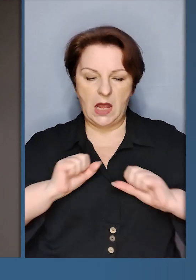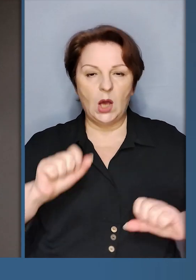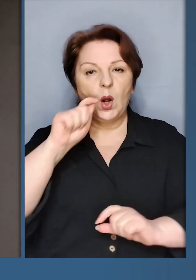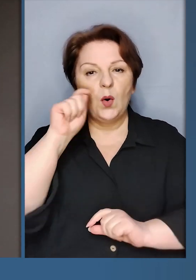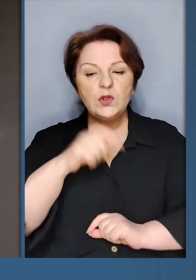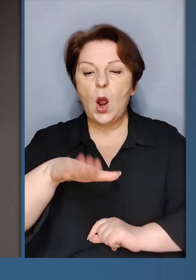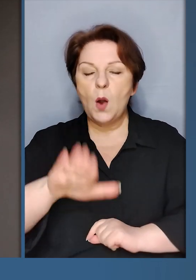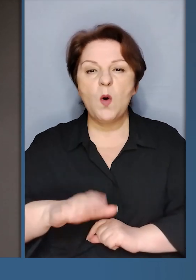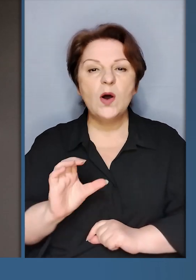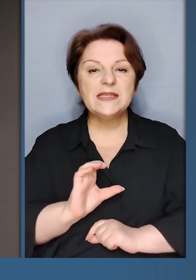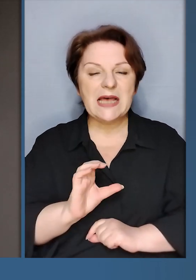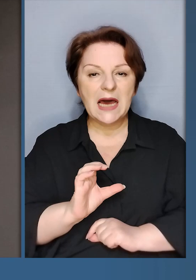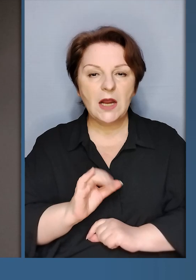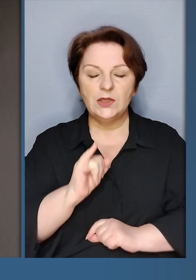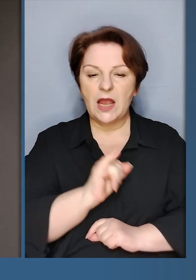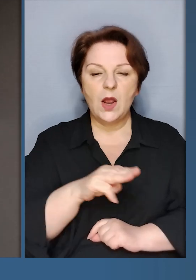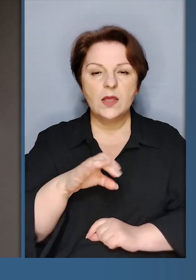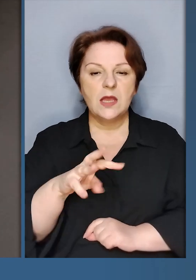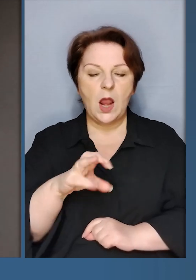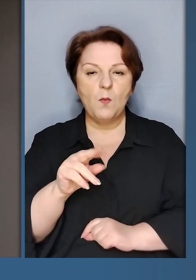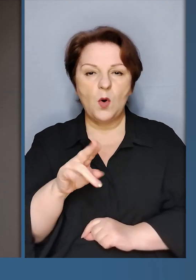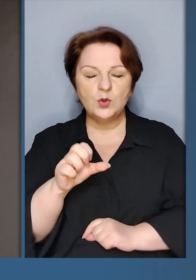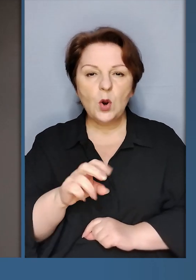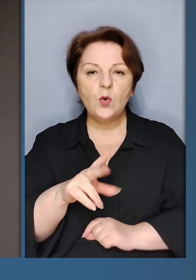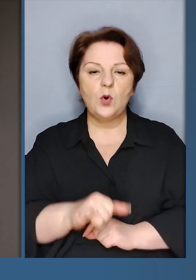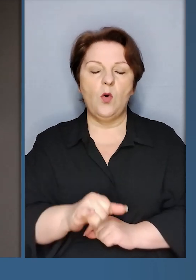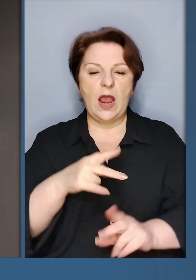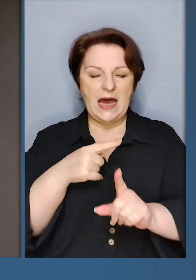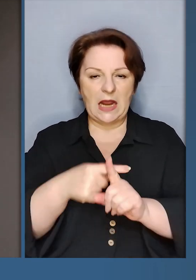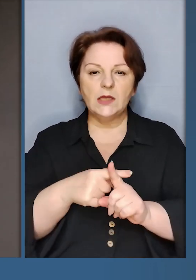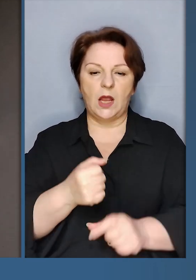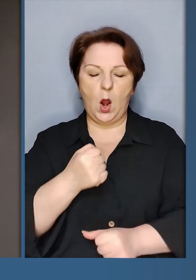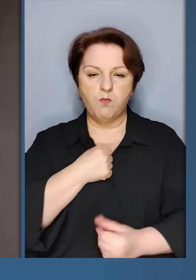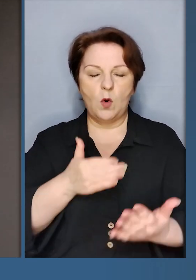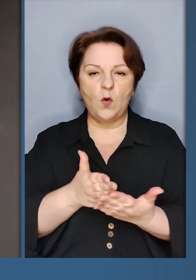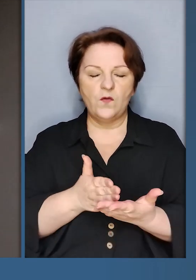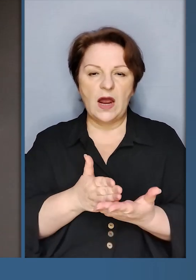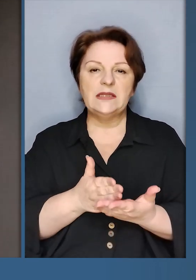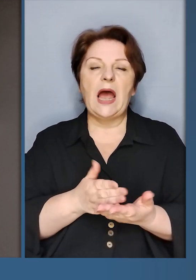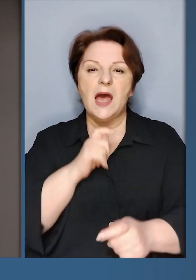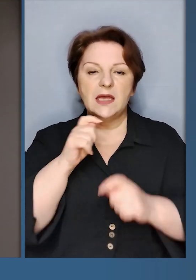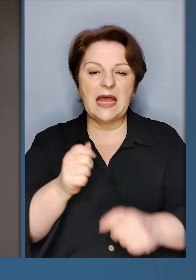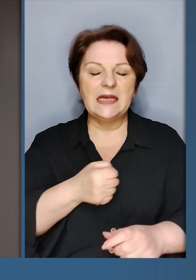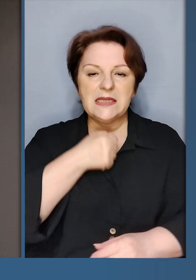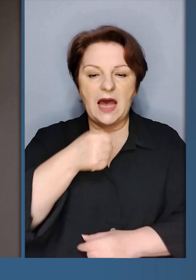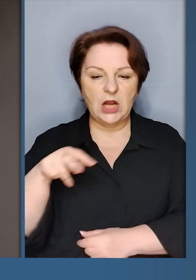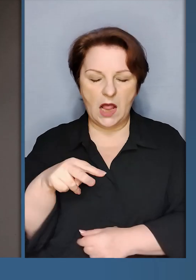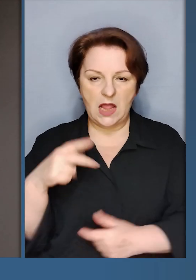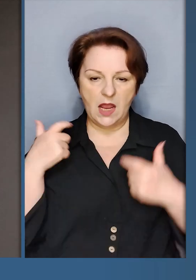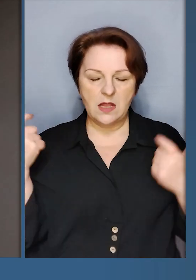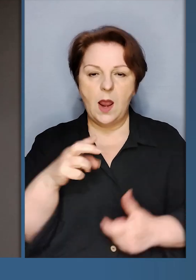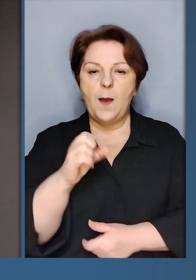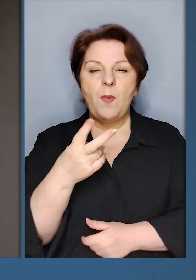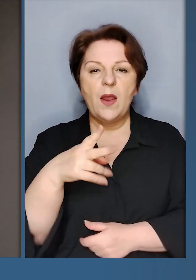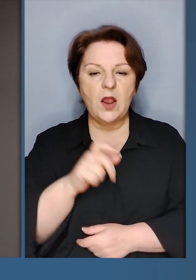«Золоту зірку» герою України, молодшому сержанту Ігорю Тимущуку. Хрестом бойових заслуг нагородив садшого литнада